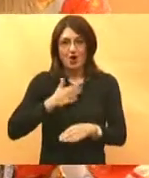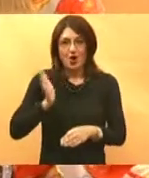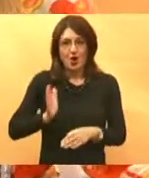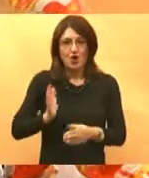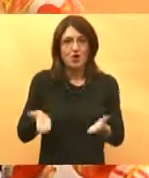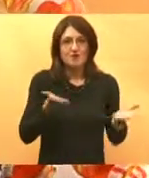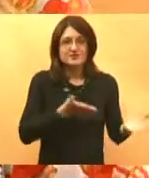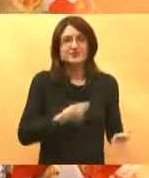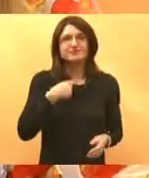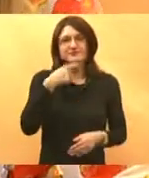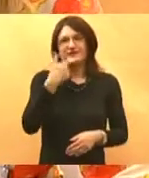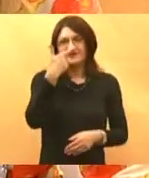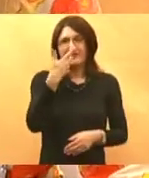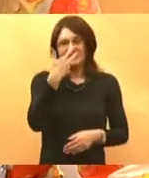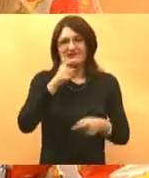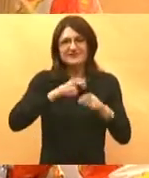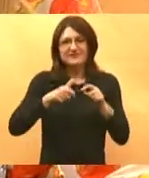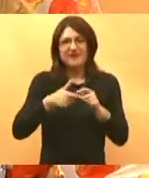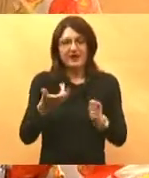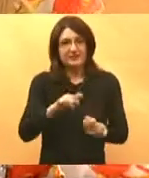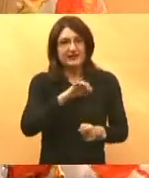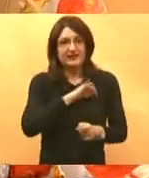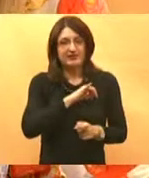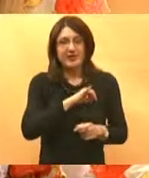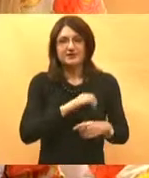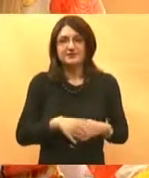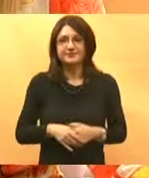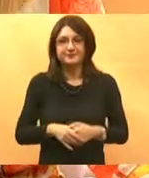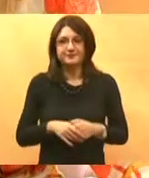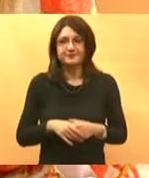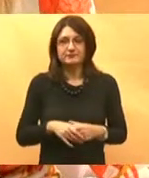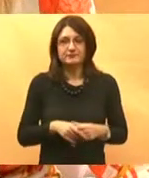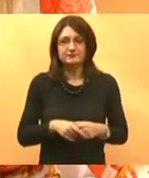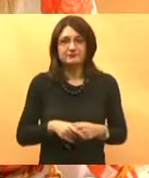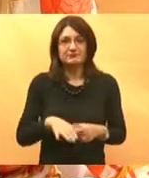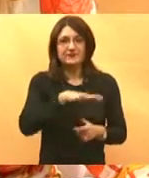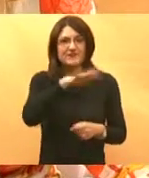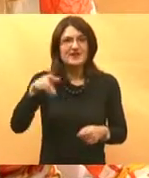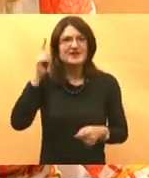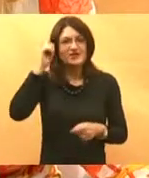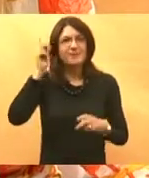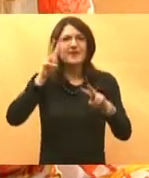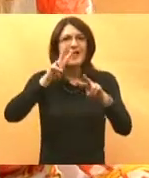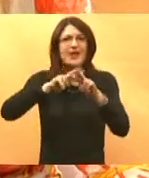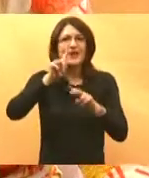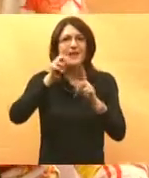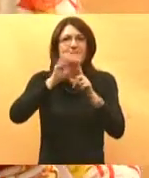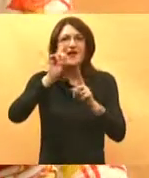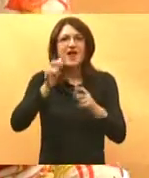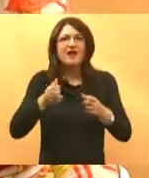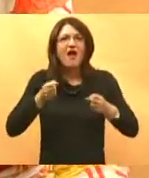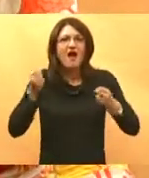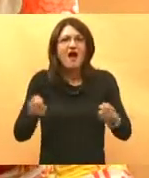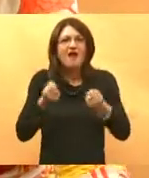dvije, tri stvari koje su za vas vrlo interesantne, ali i za mene, a to je, vi znajte, hiperaktivna djeca u Hrvatskoj. Danas je